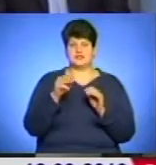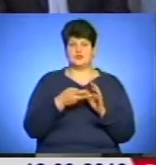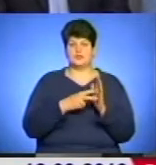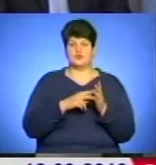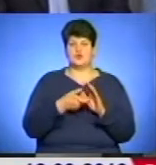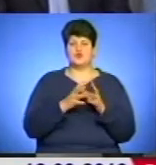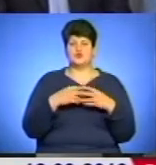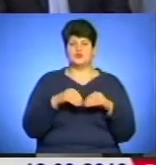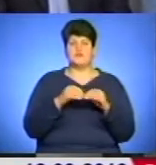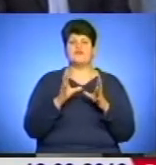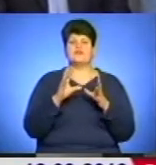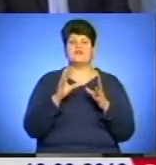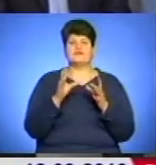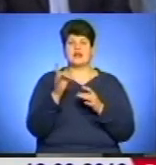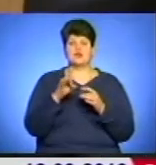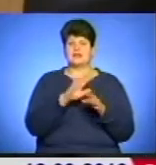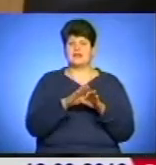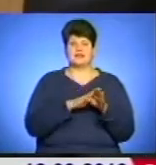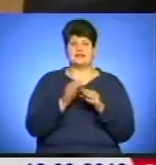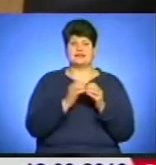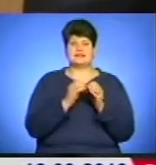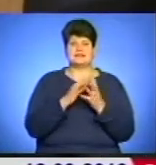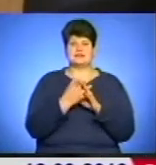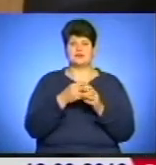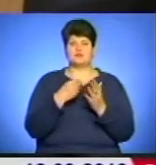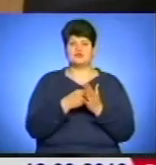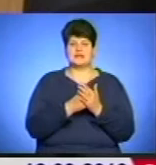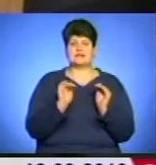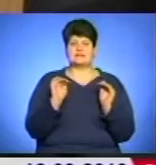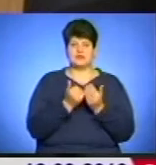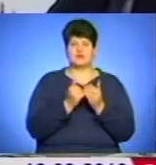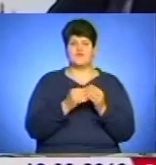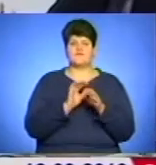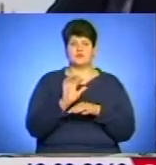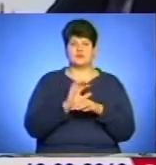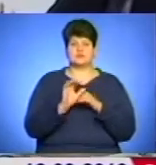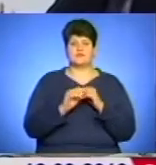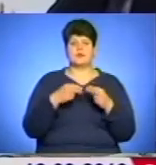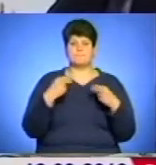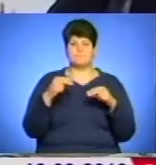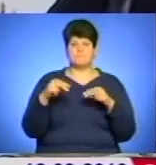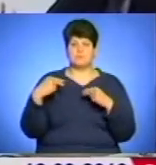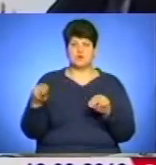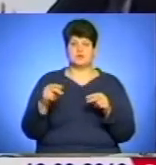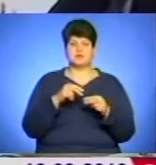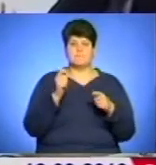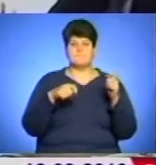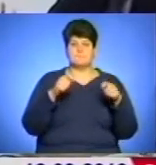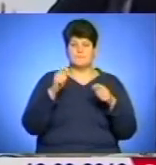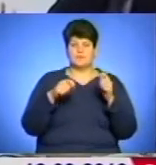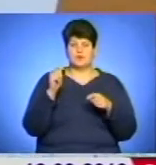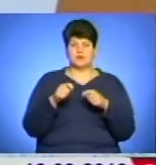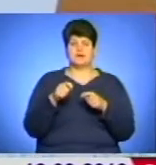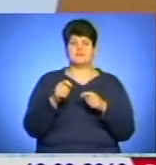У районі не виконані 10 сільських бюджетів. Зменшилося виробництво і продаж молока через зменшення кількості поголів'я тварин. За